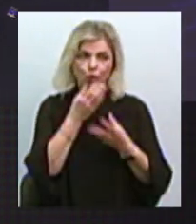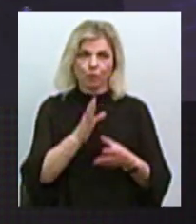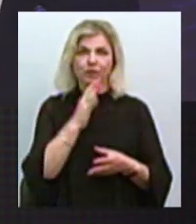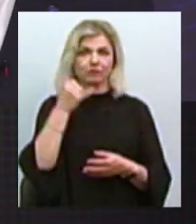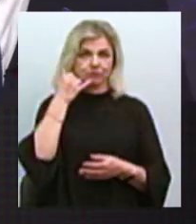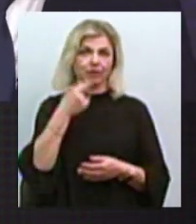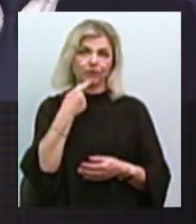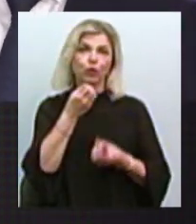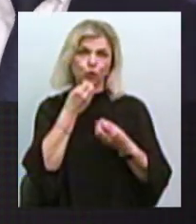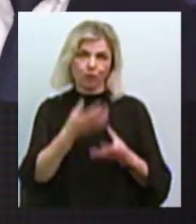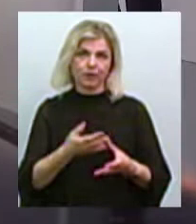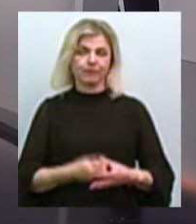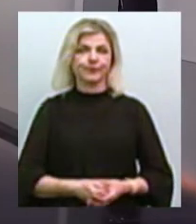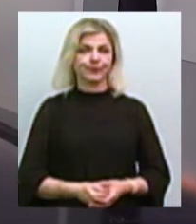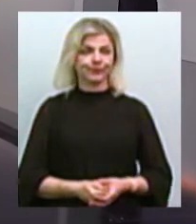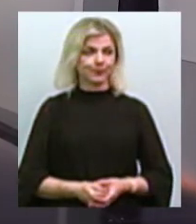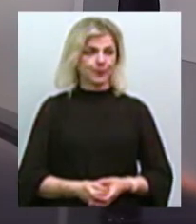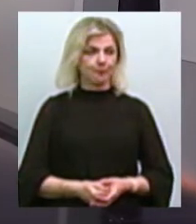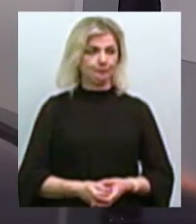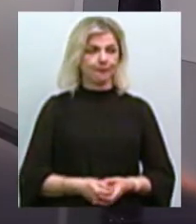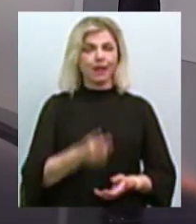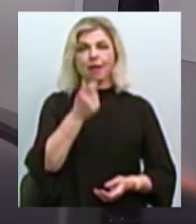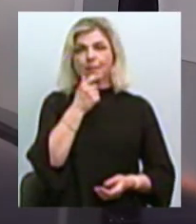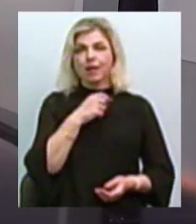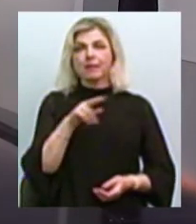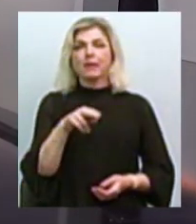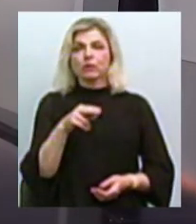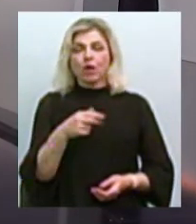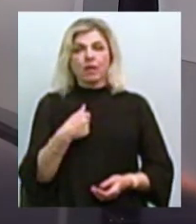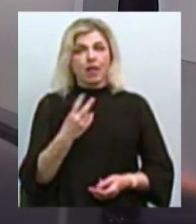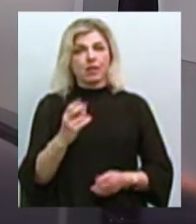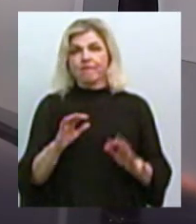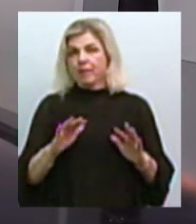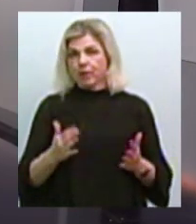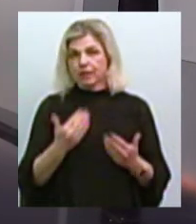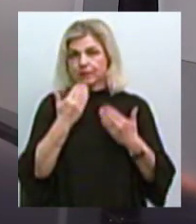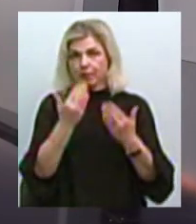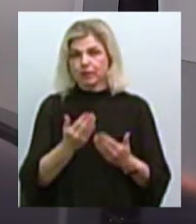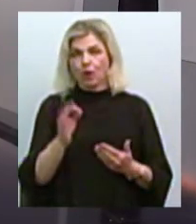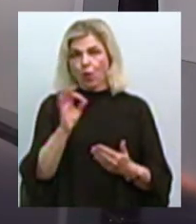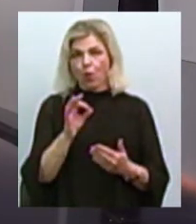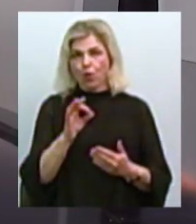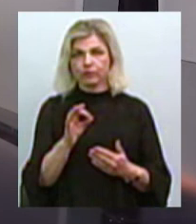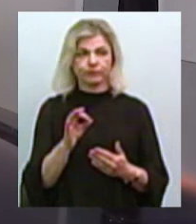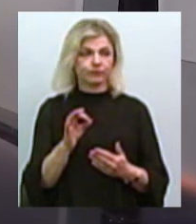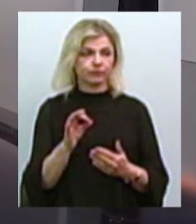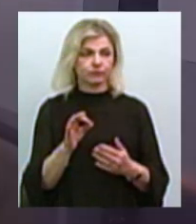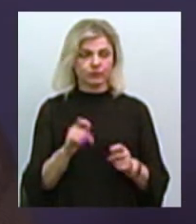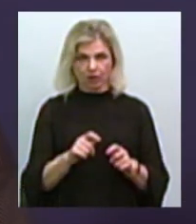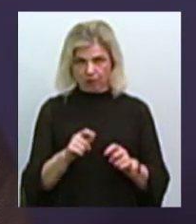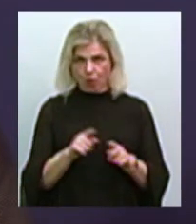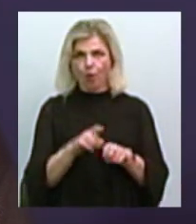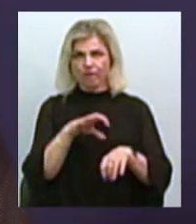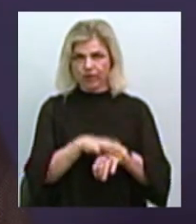Дякуємо. Ви ще були з нами. Пане Дмитри, я не випадково вас питав про викриття корупції